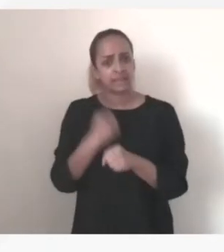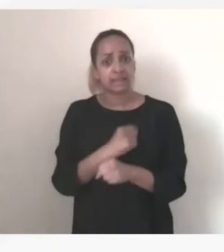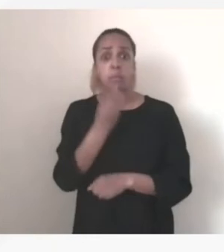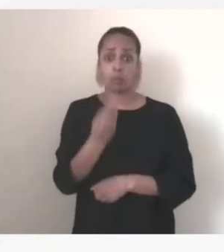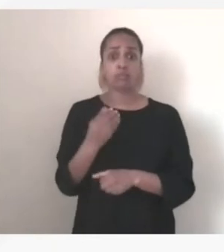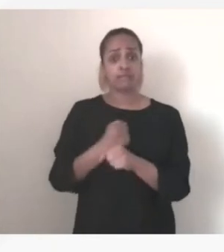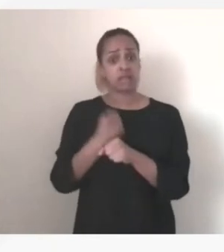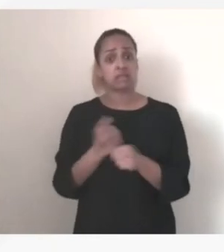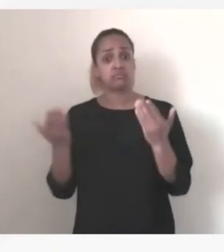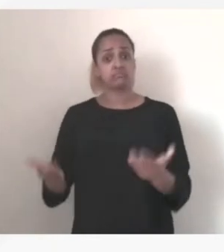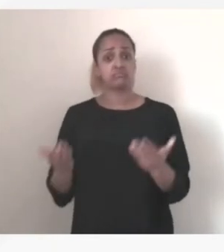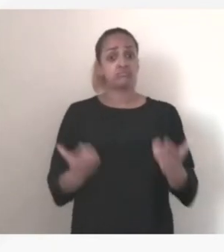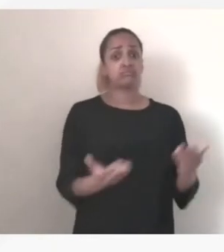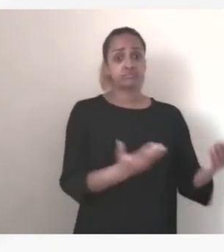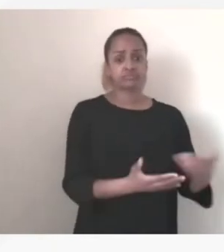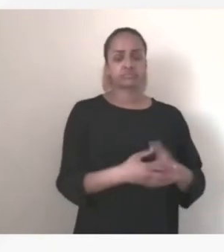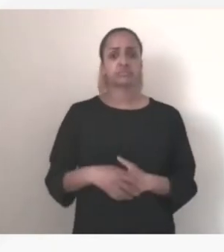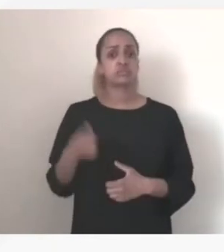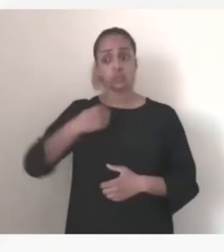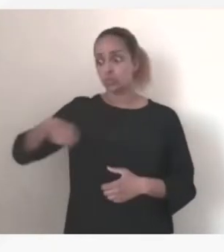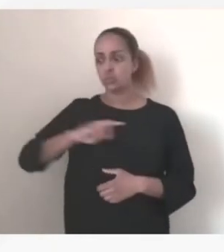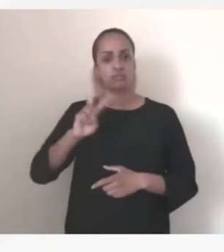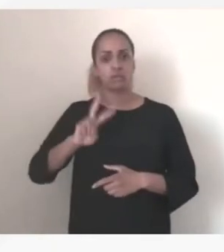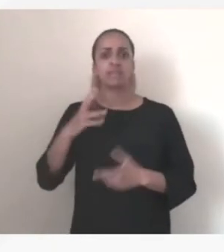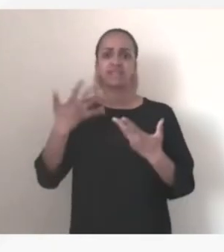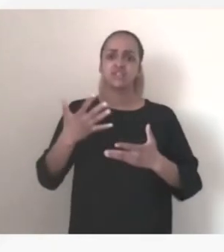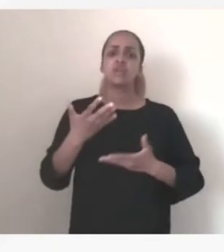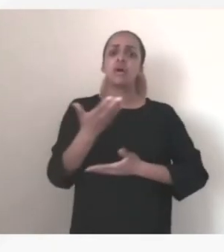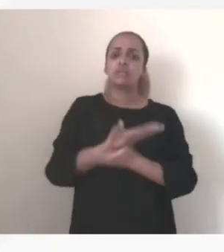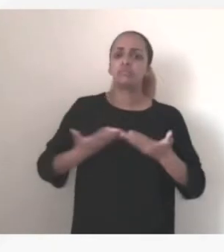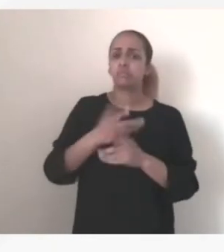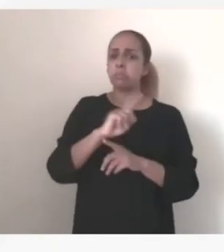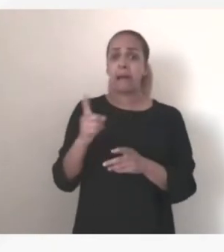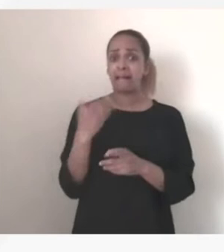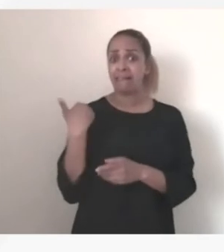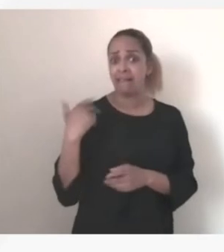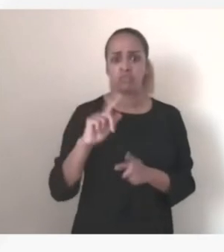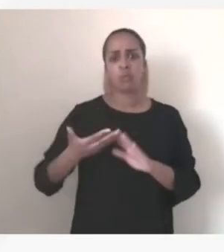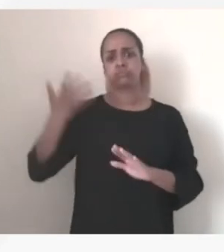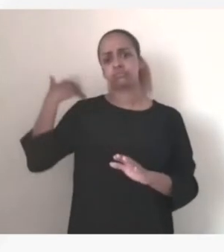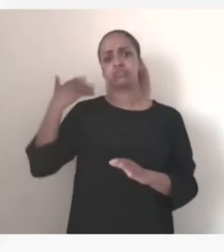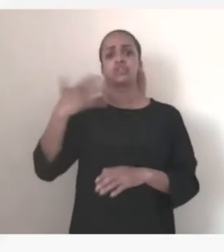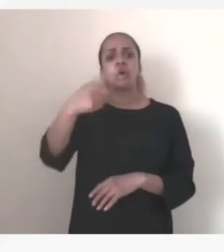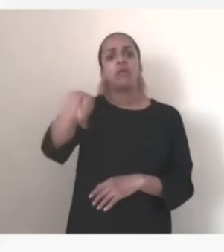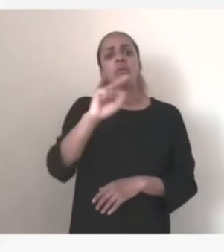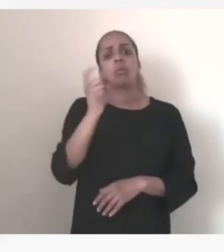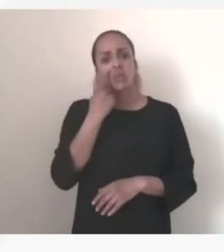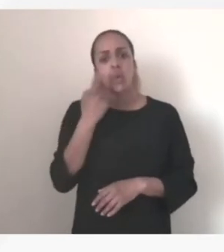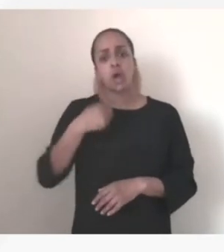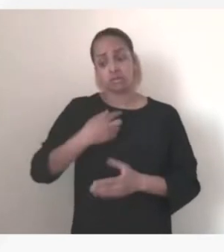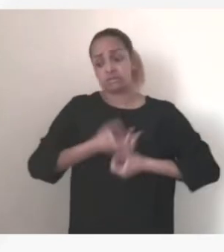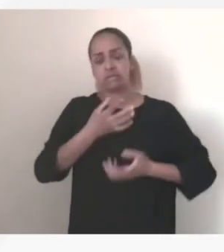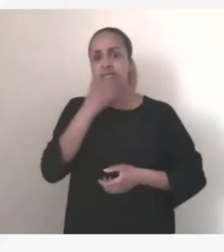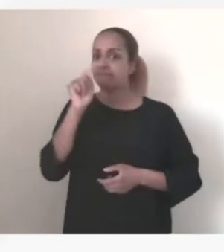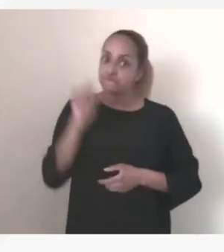c'est vrai que nous avons tous exprimé, on en avait déjà parlé du reste, ça ne date pas d'aujourd'hui, vous nous avez entendu en parler, la nécessité de construire maintenant très